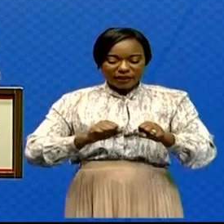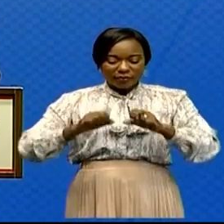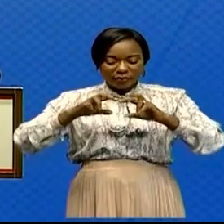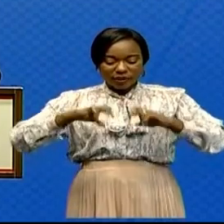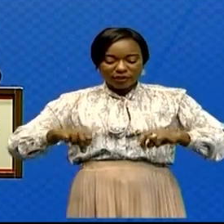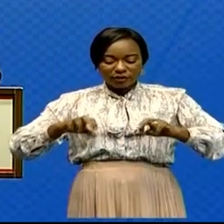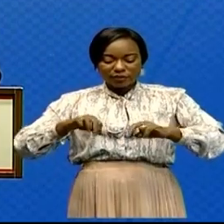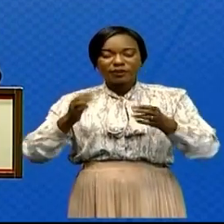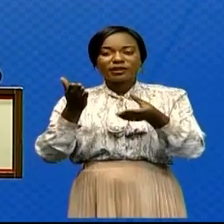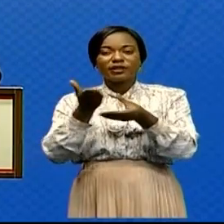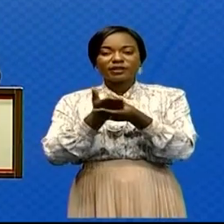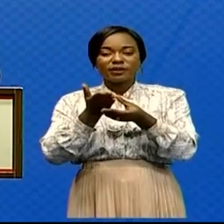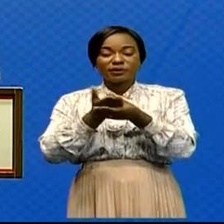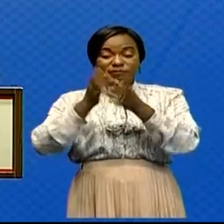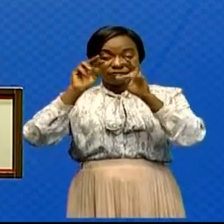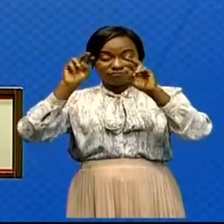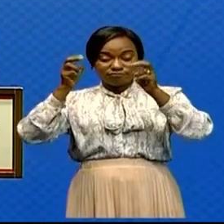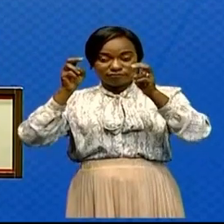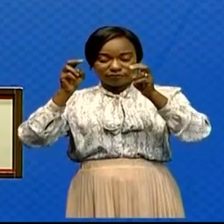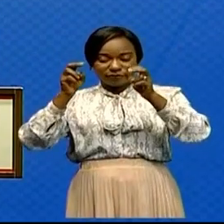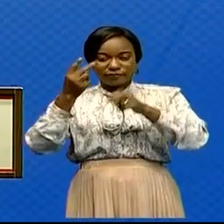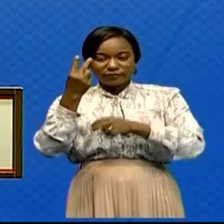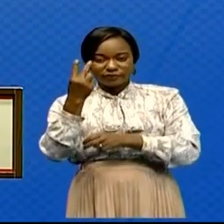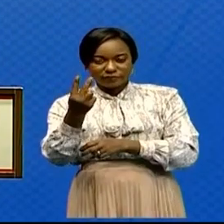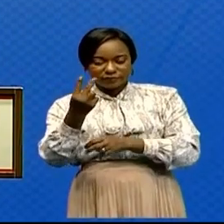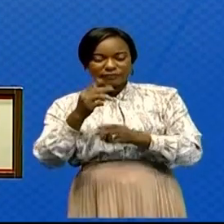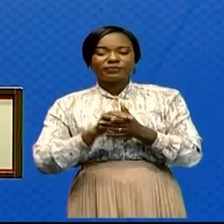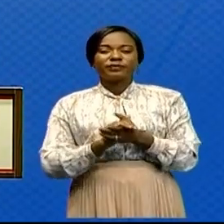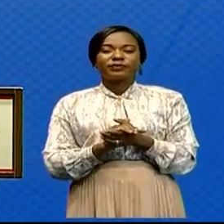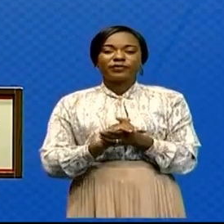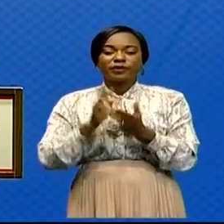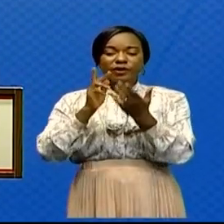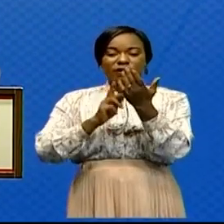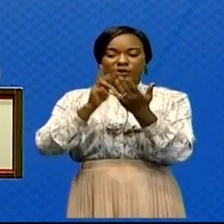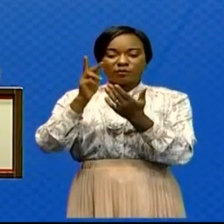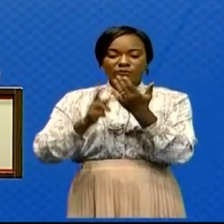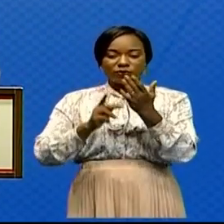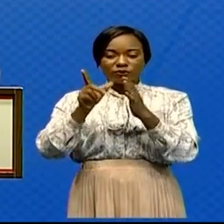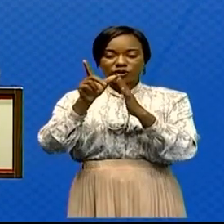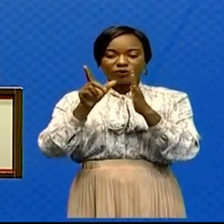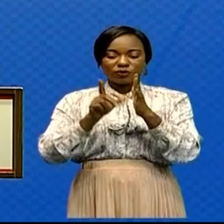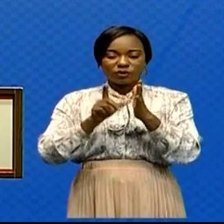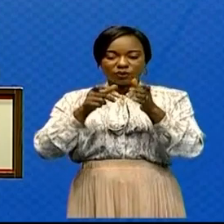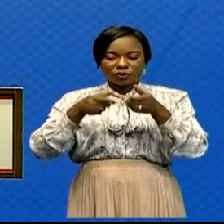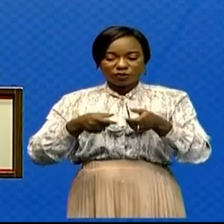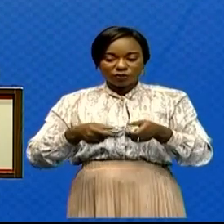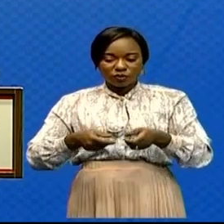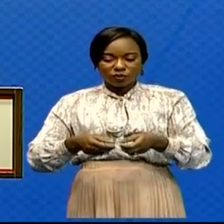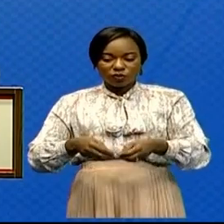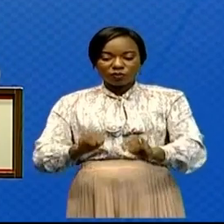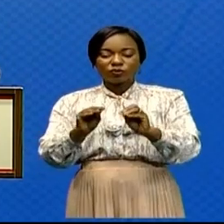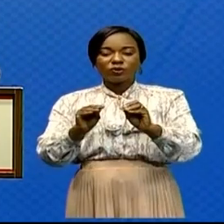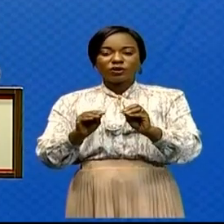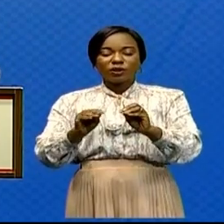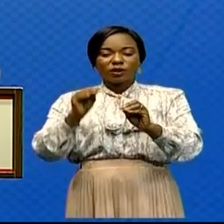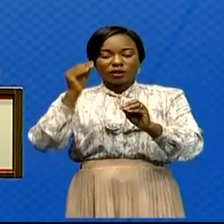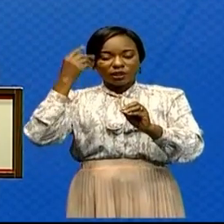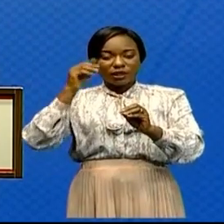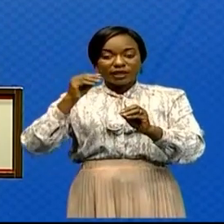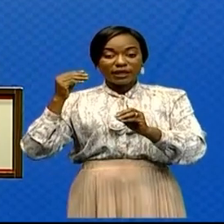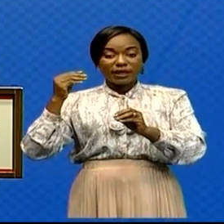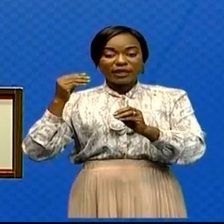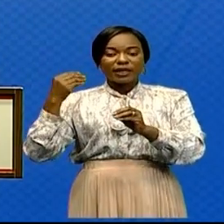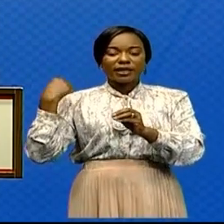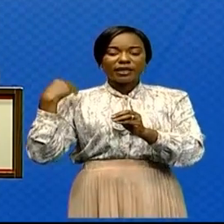textes. Deux textes. Deux premiers. Projet de loi portant autorisation de la prorogation de l'état de siège